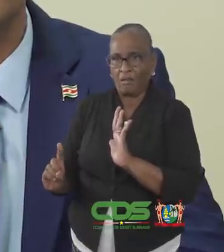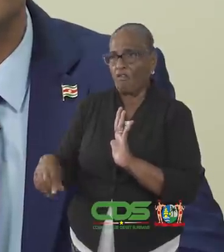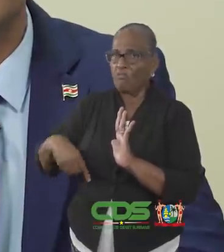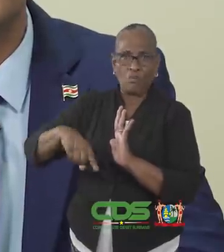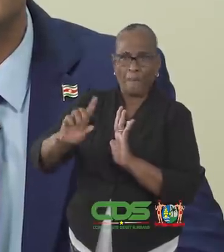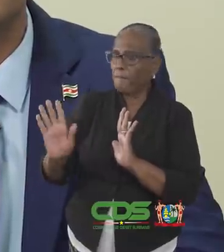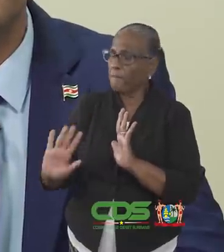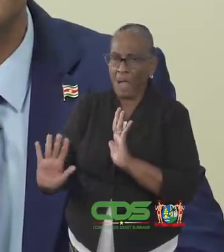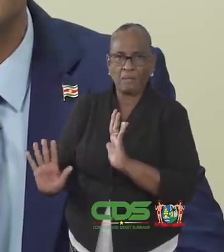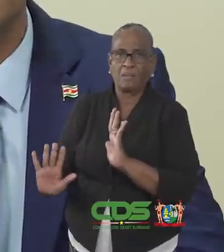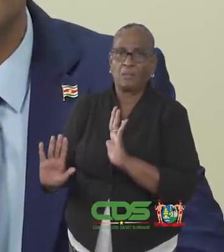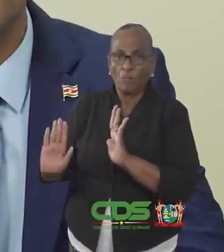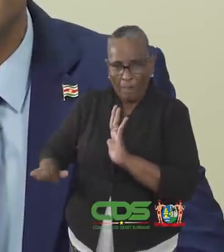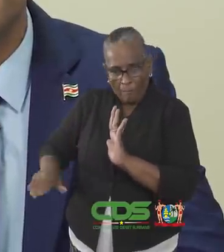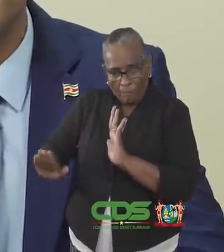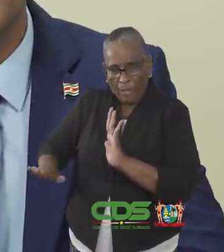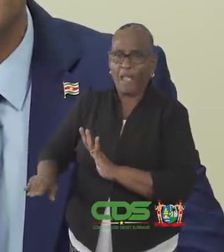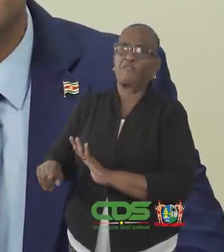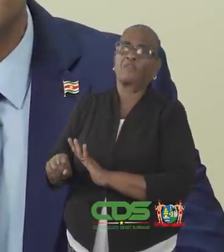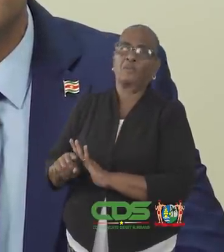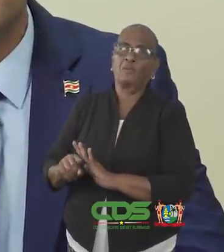begeven of te bevinden.